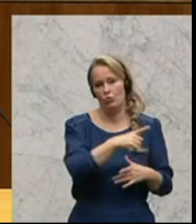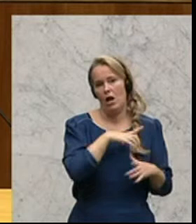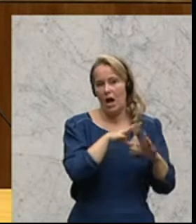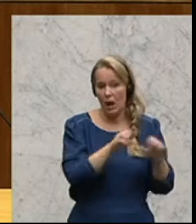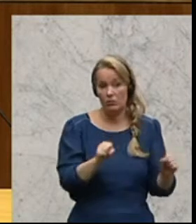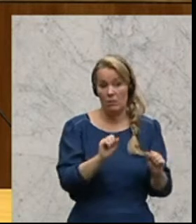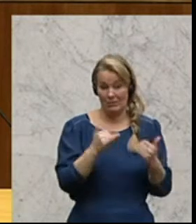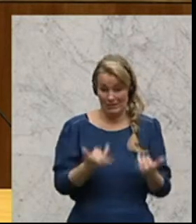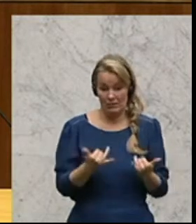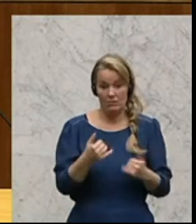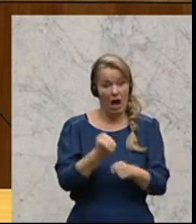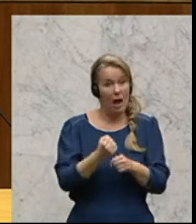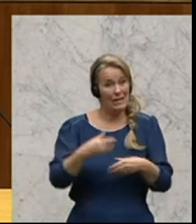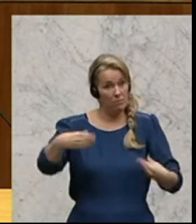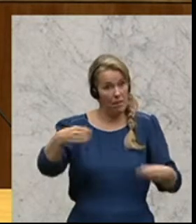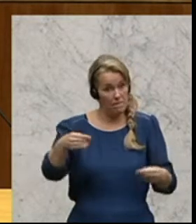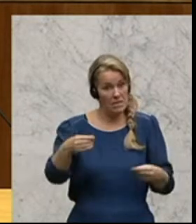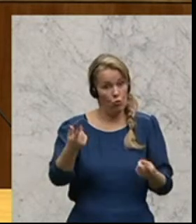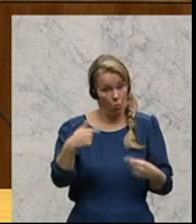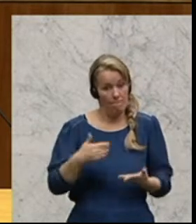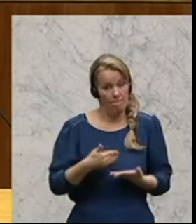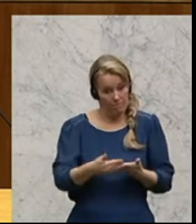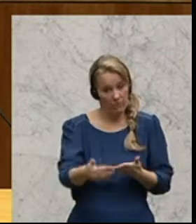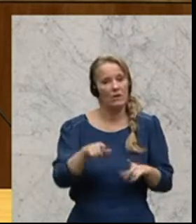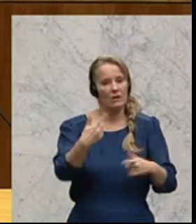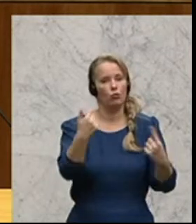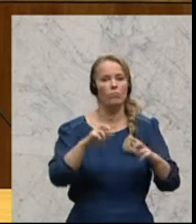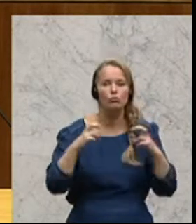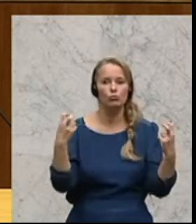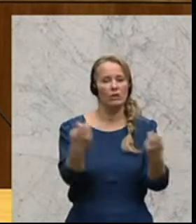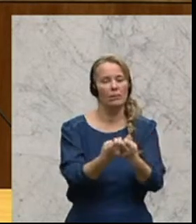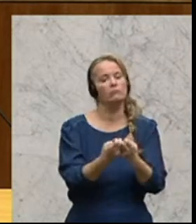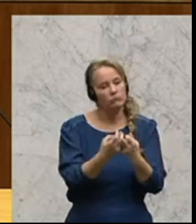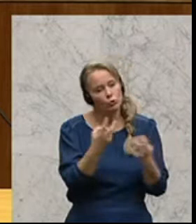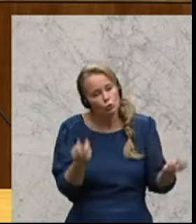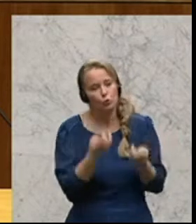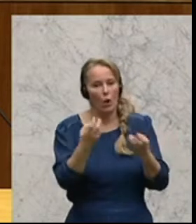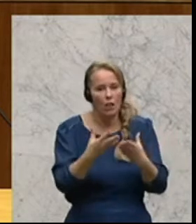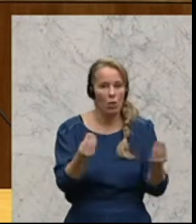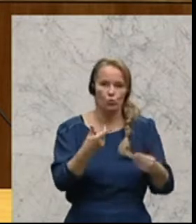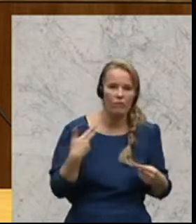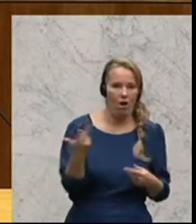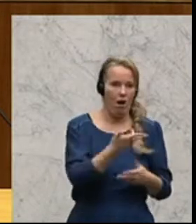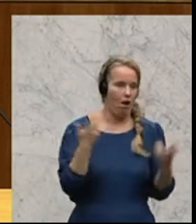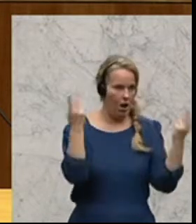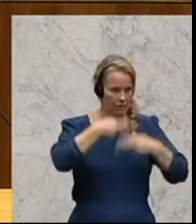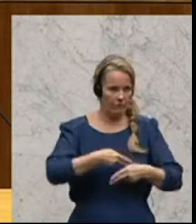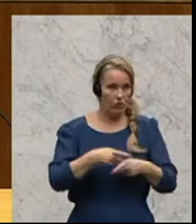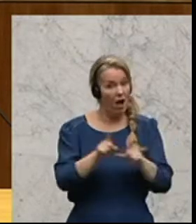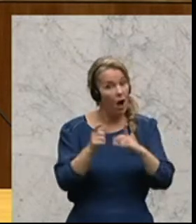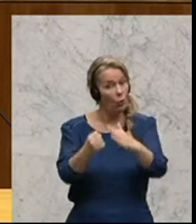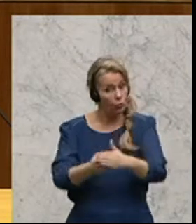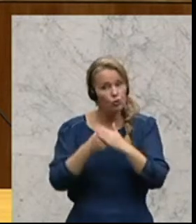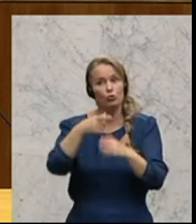dass nach Vorlage dieses Arbeitspapiers wir uns noch einmal gemeinsam zusammensetzen und einen Kompromiss suchen werden. Es liegt auch die Unterstützung von